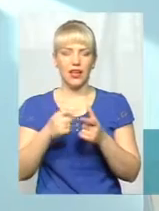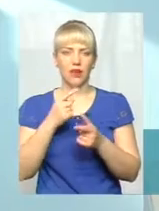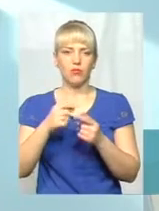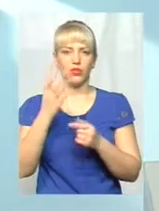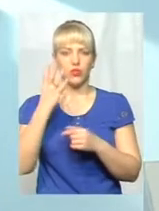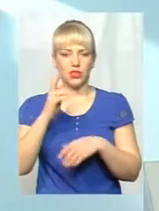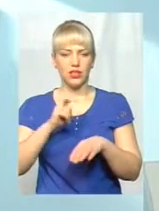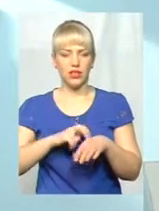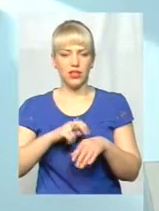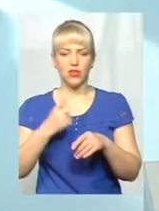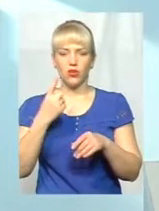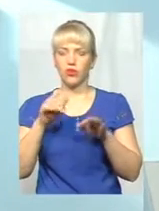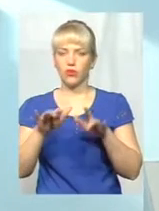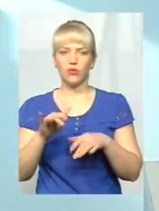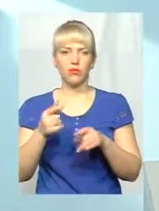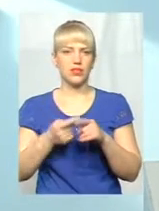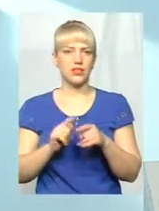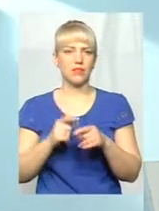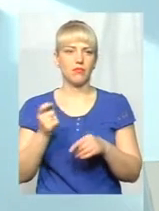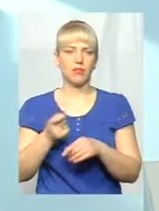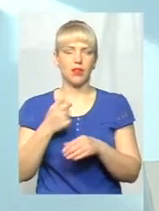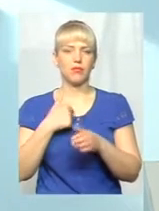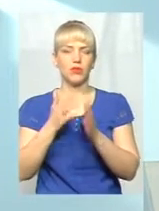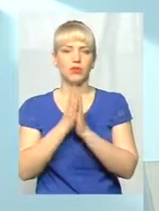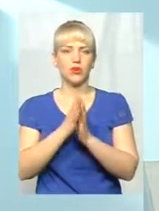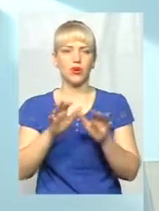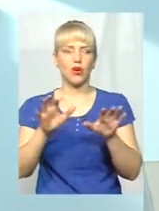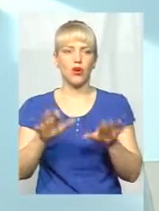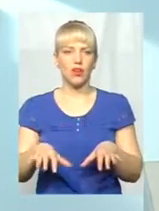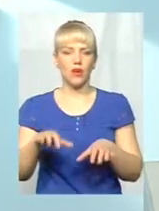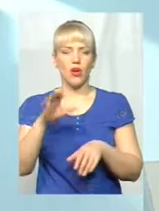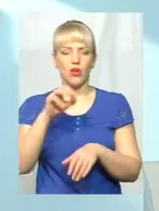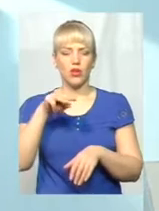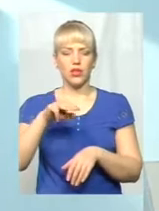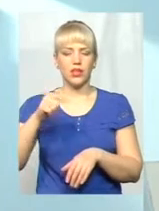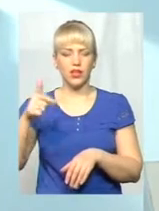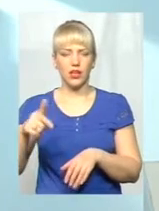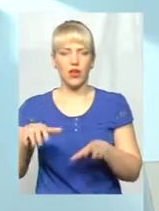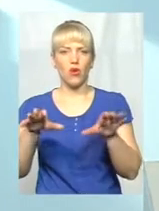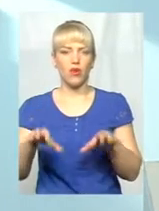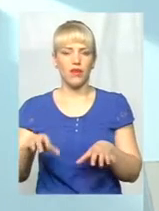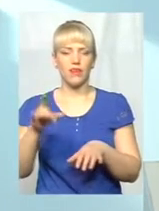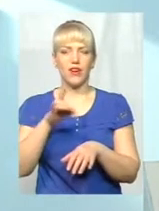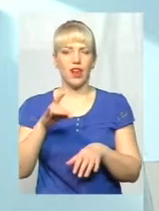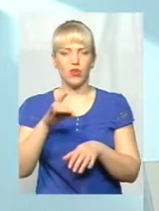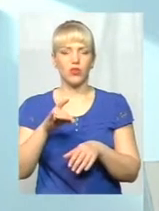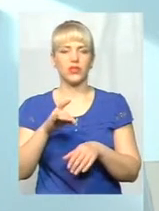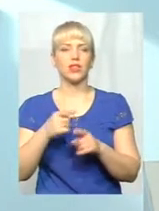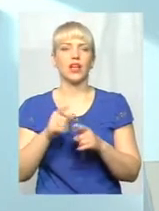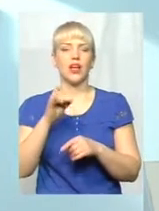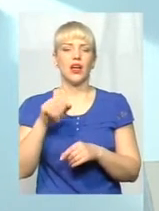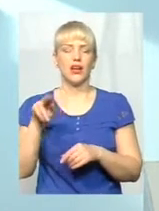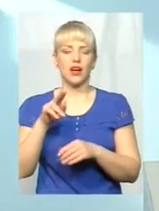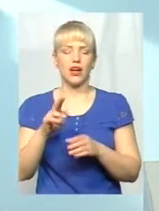Ми б просили і голів ОТЕ, і голів районних рад, і депутатський корпус, щоб допомогли на першому етапі,